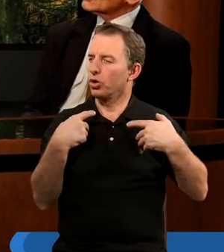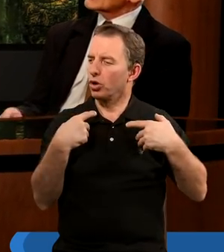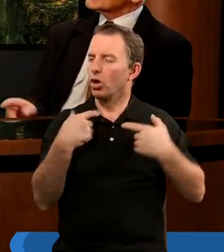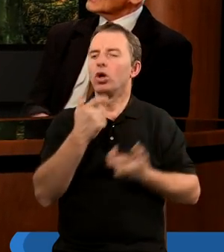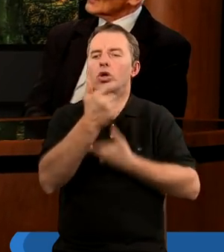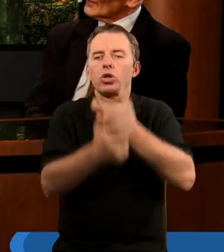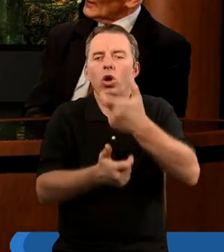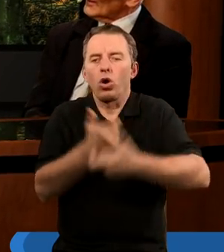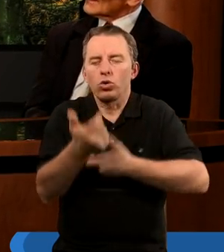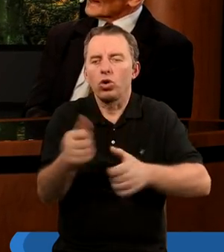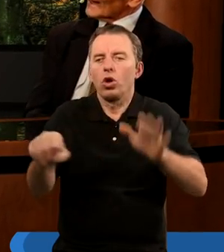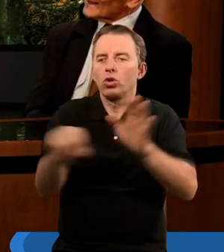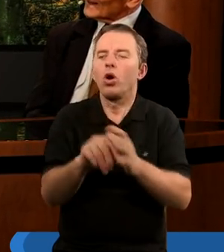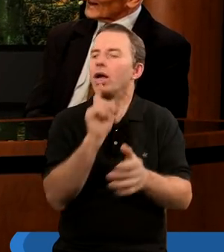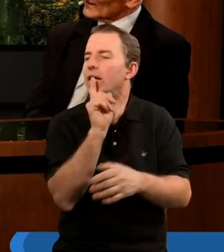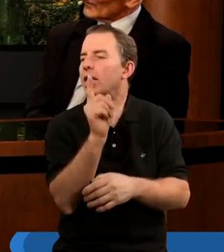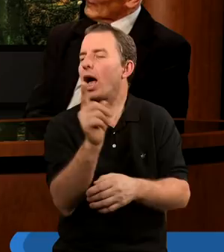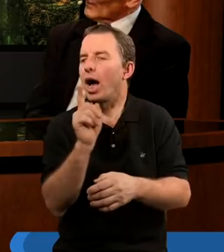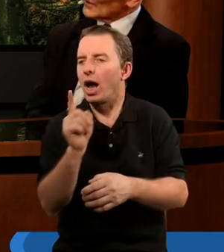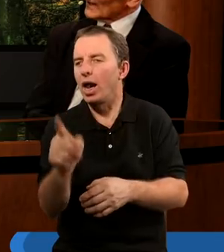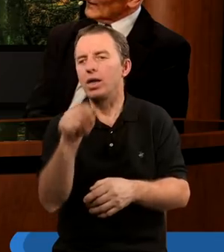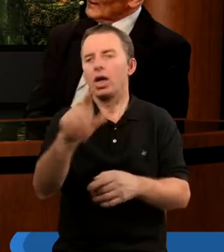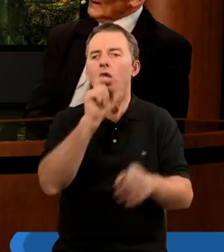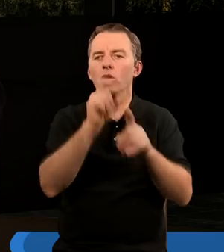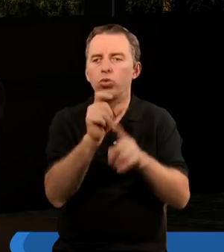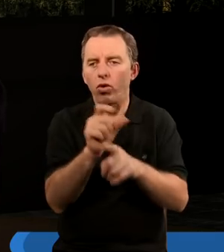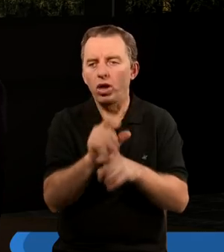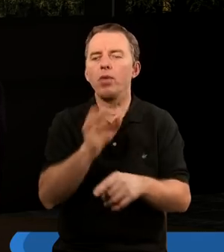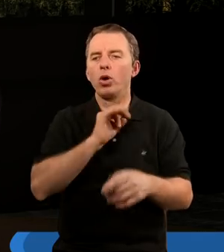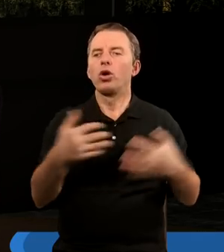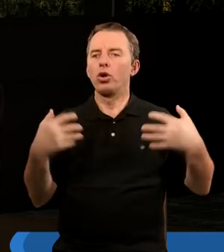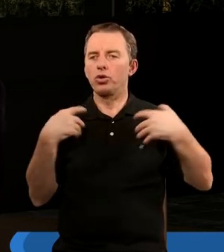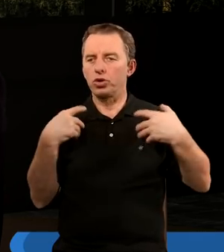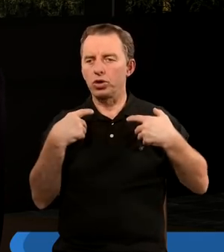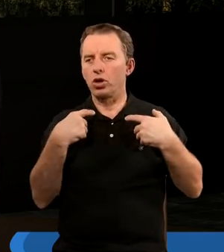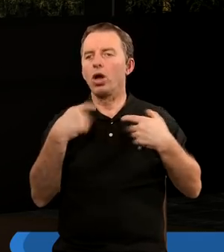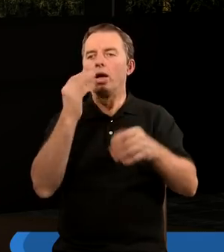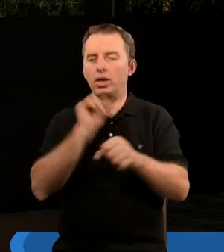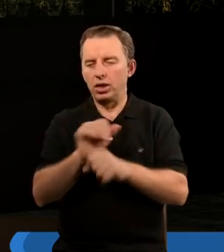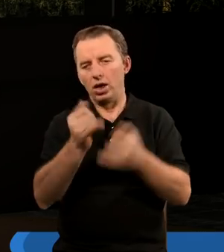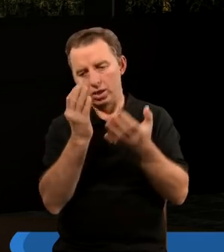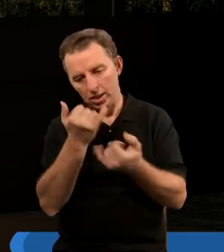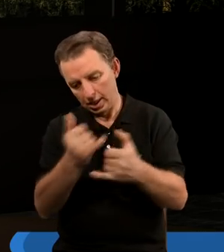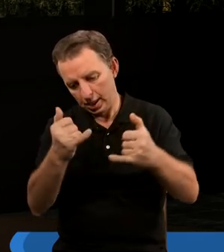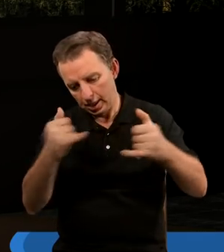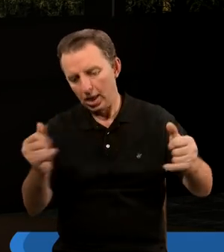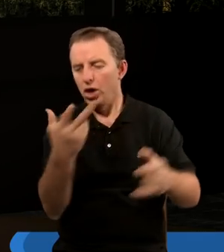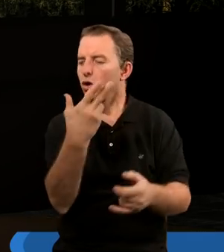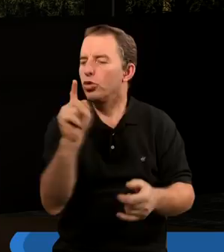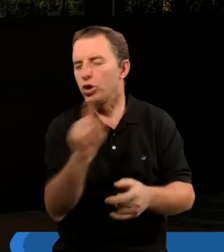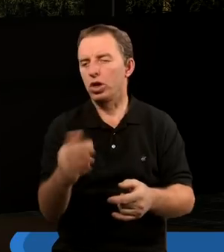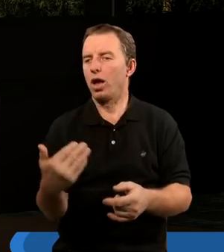stosuję się do zaleceń tego Słowa Bożego i moje życie jest już inne niż było